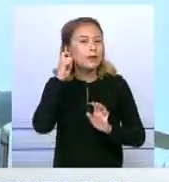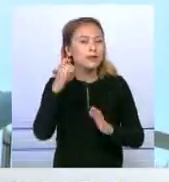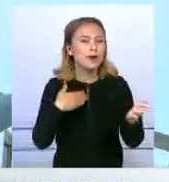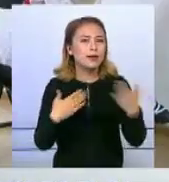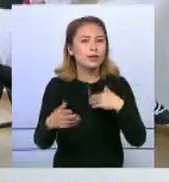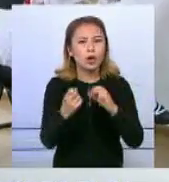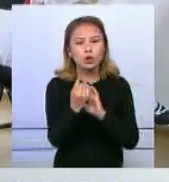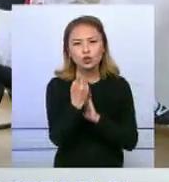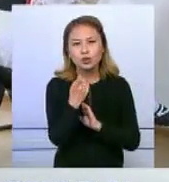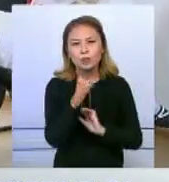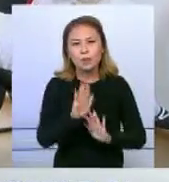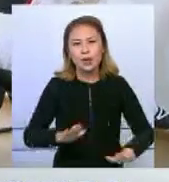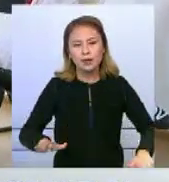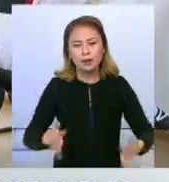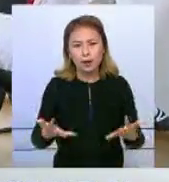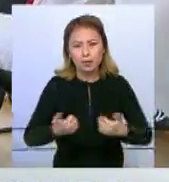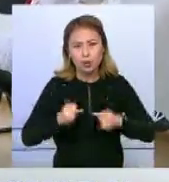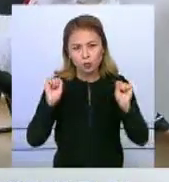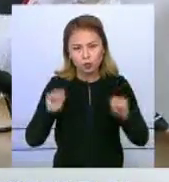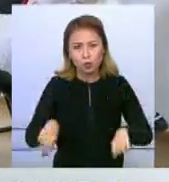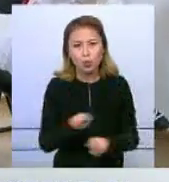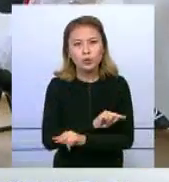аралықындағы жүз баланы қабылдай алады.